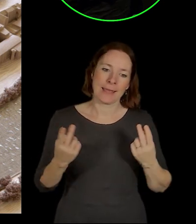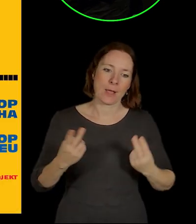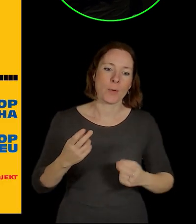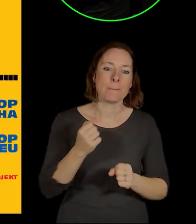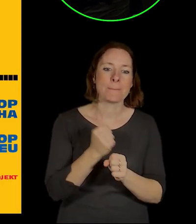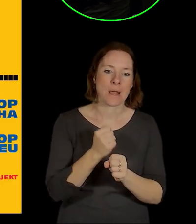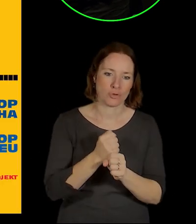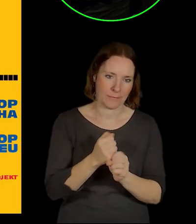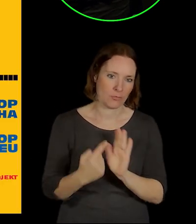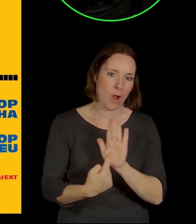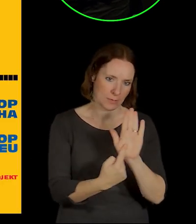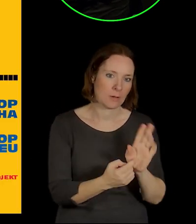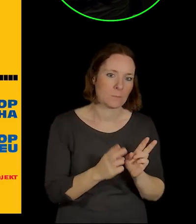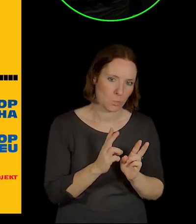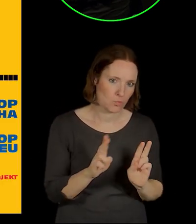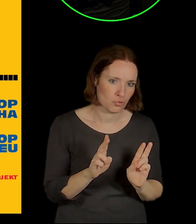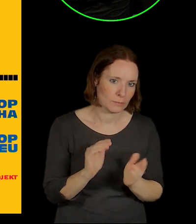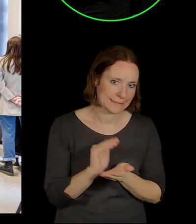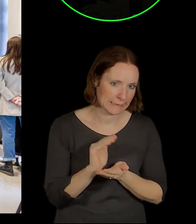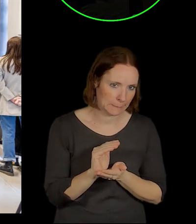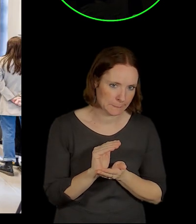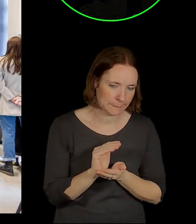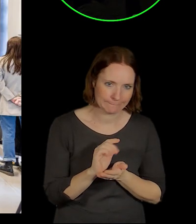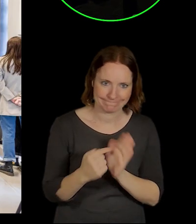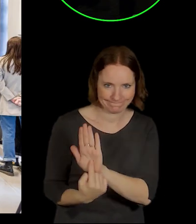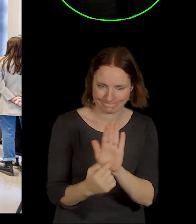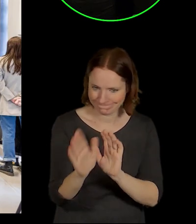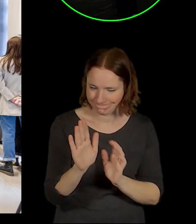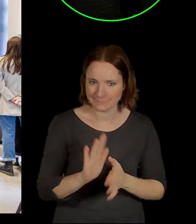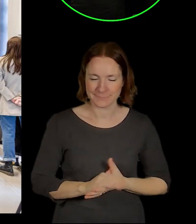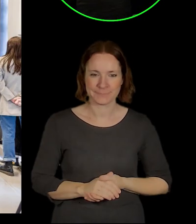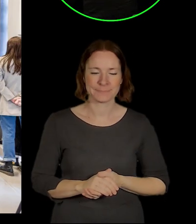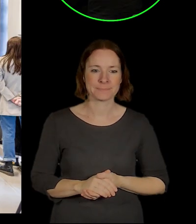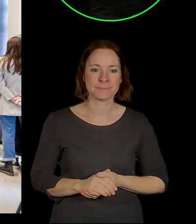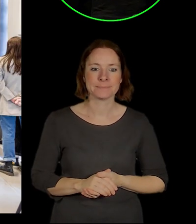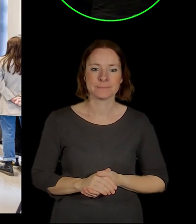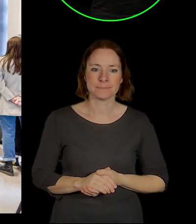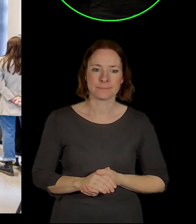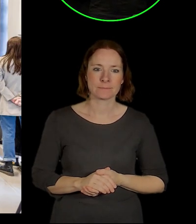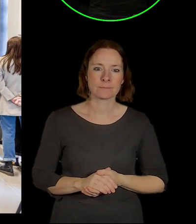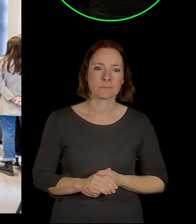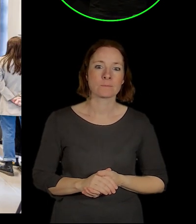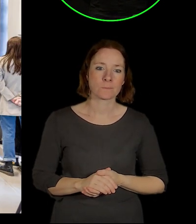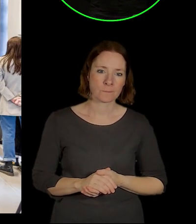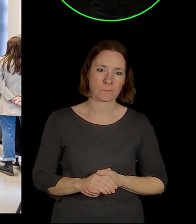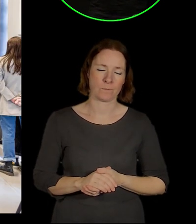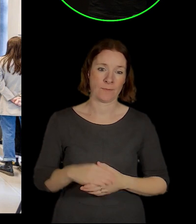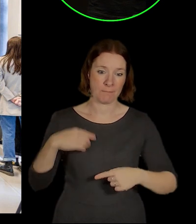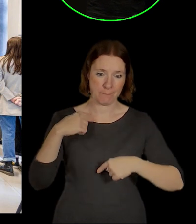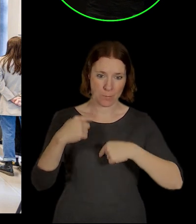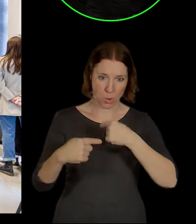materiály. A jak jsem říkal, ten proces je hrozně